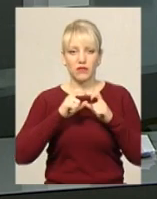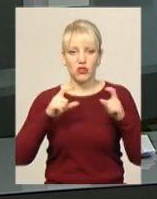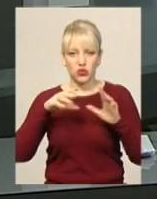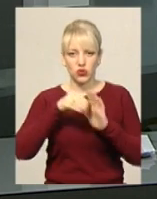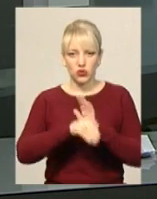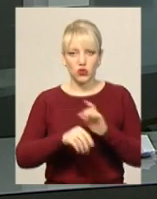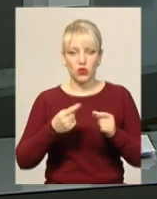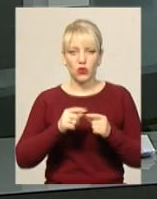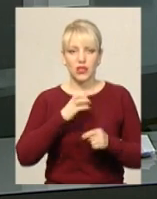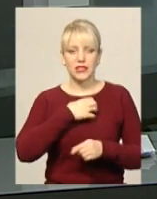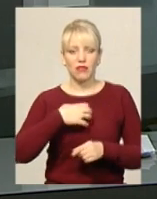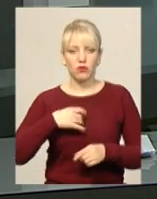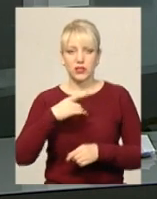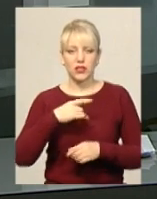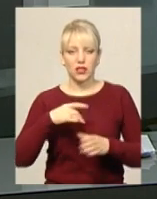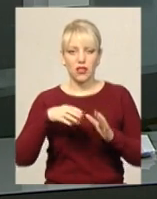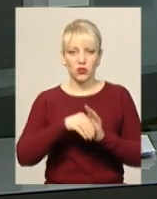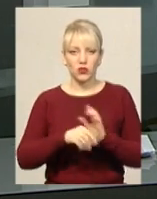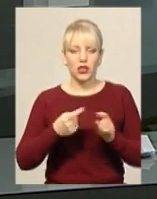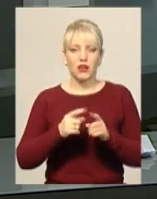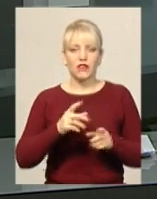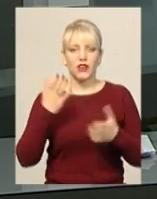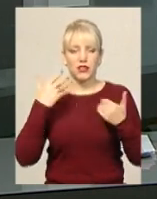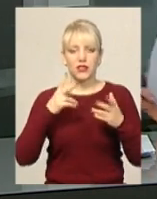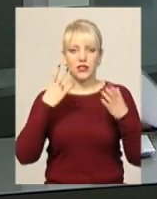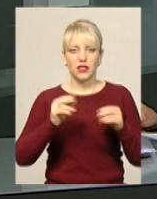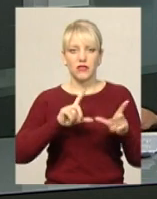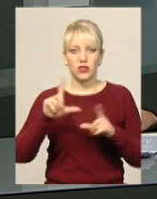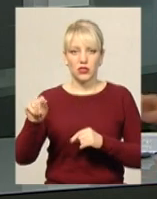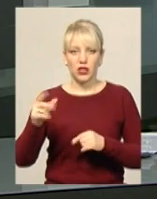та спортивної школи Славуцького району, у вихідні вирушає на змагання.